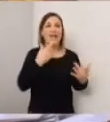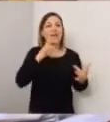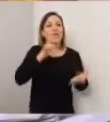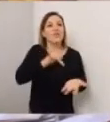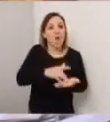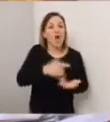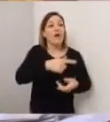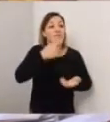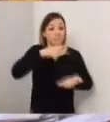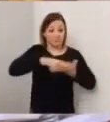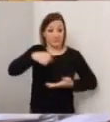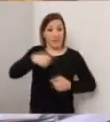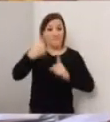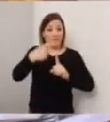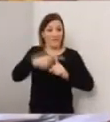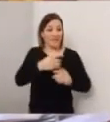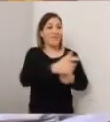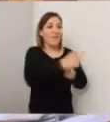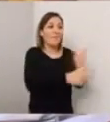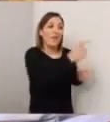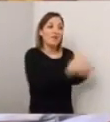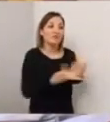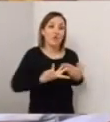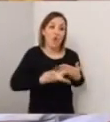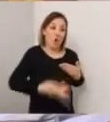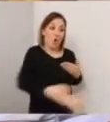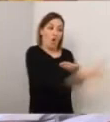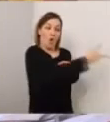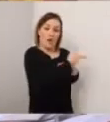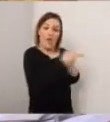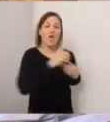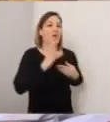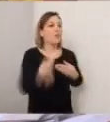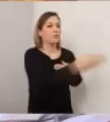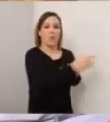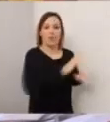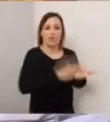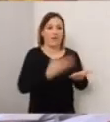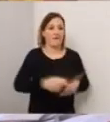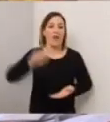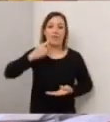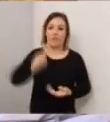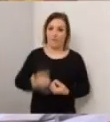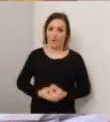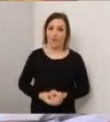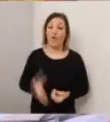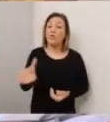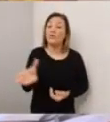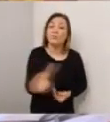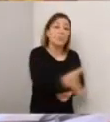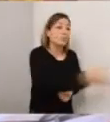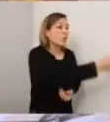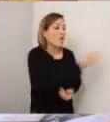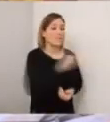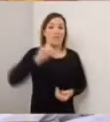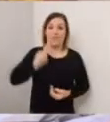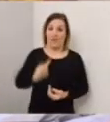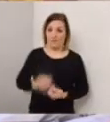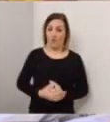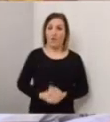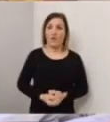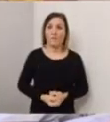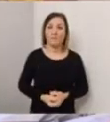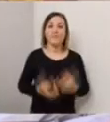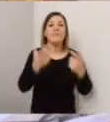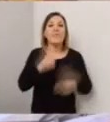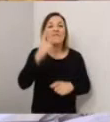vengono tutte interessate da tampone, ma tutte, tutte, tutte. Quindi, per capire qual